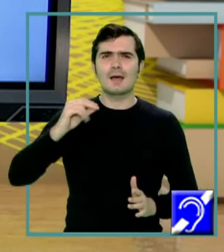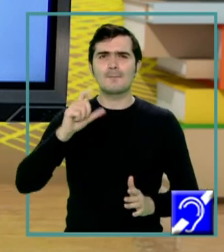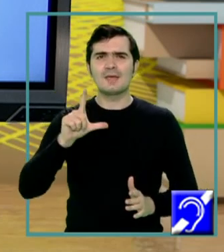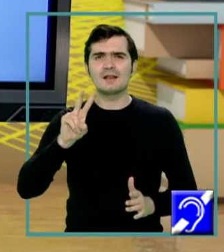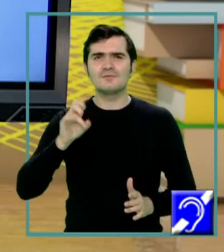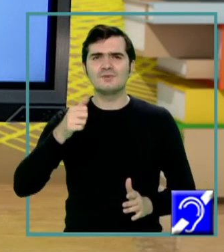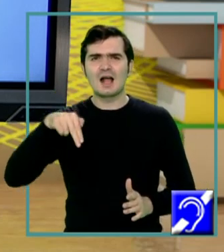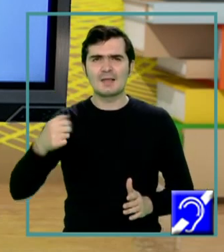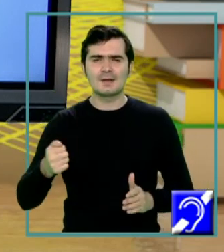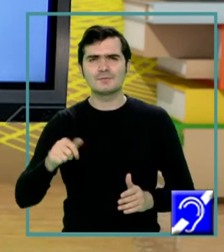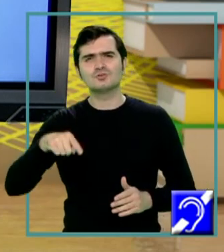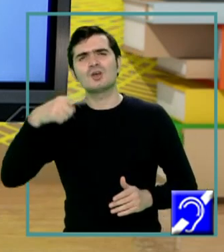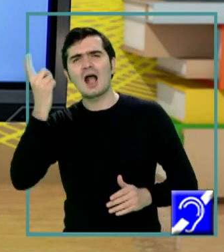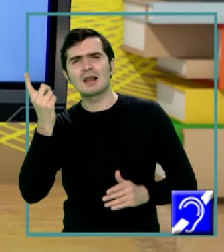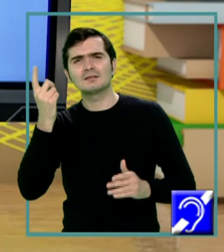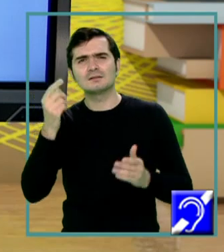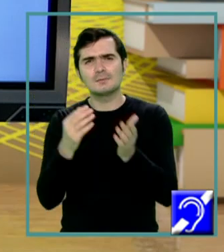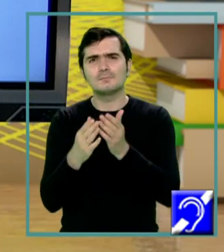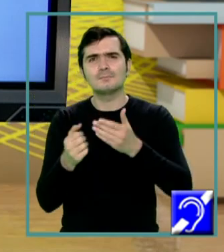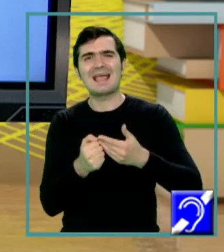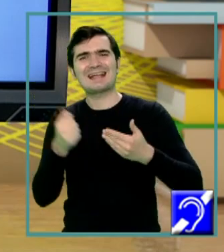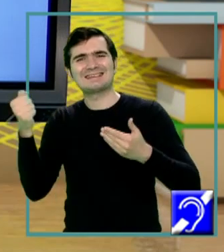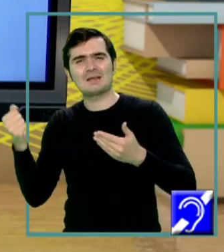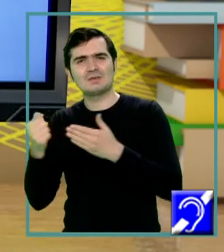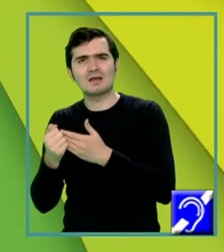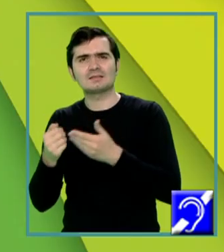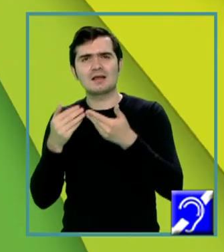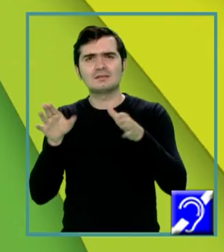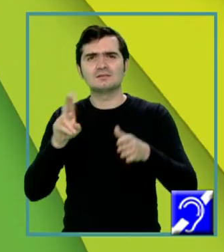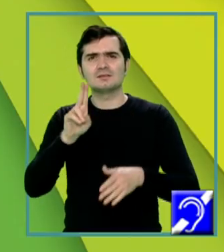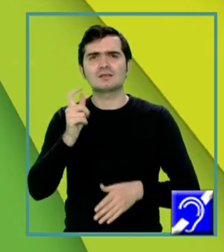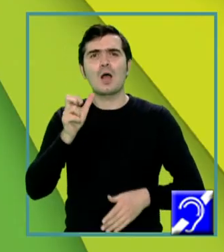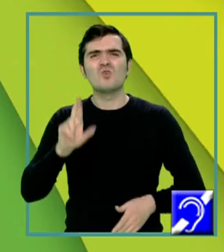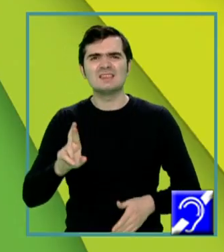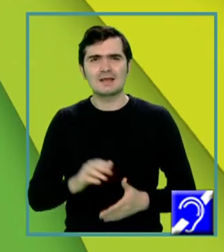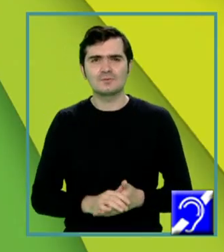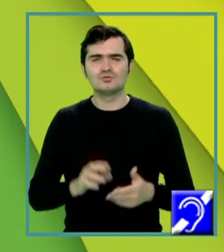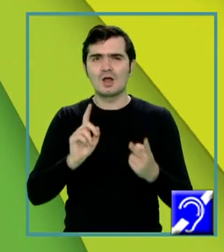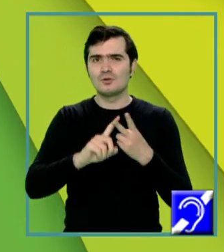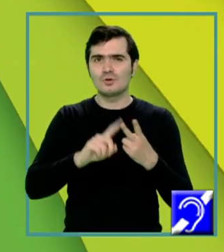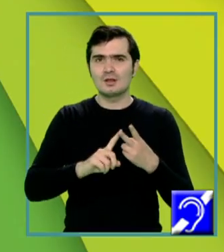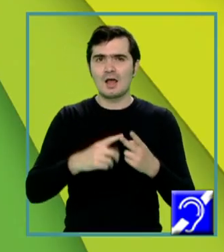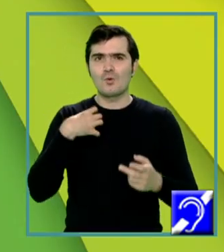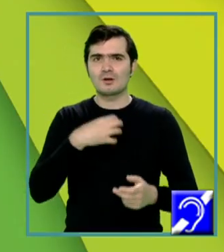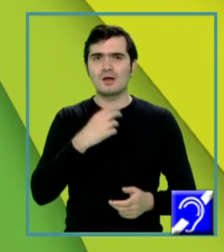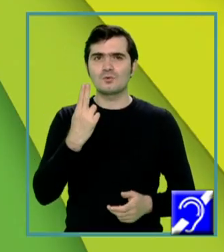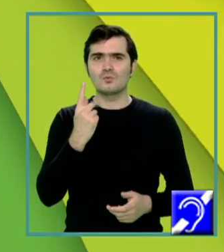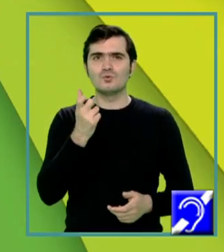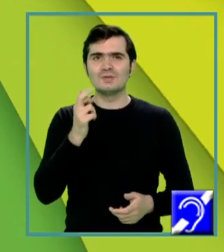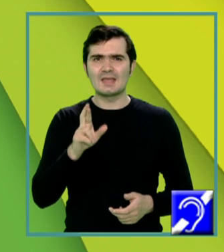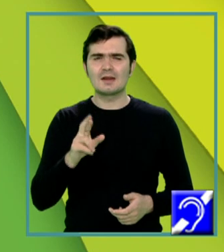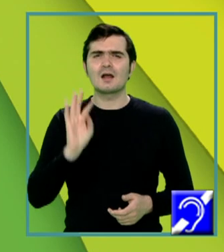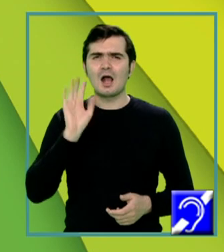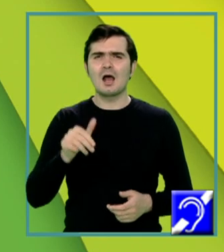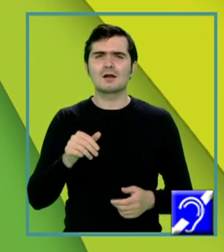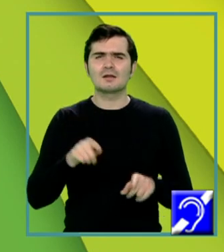ovar și o altă extremitate mai îngustă deschisă în uter. Uterul, al doilea organ, conține un corp,